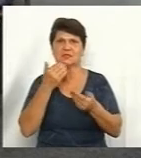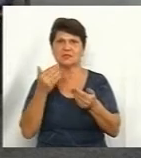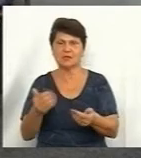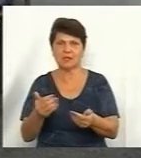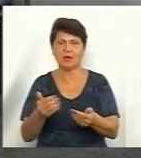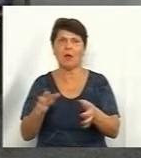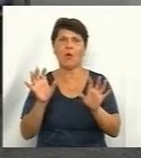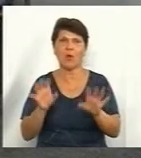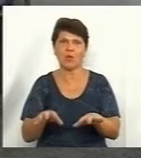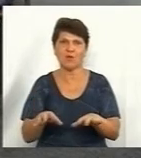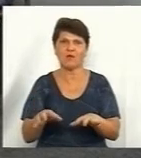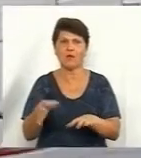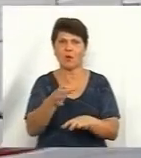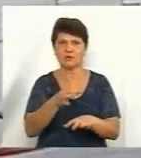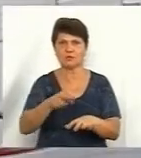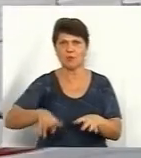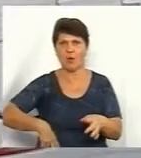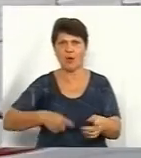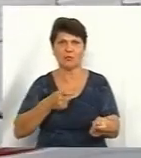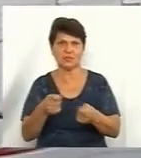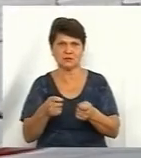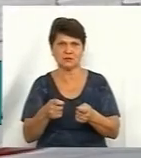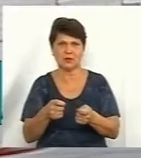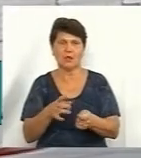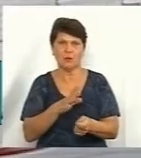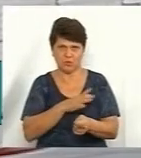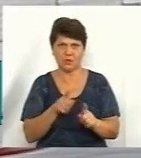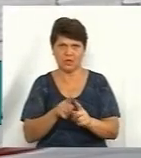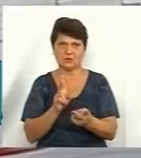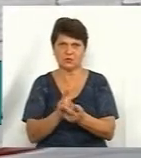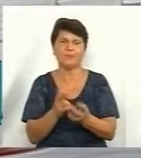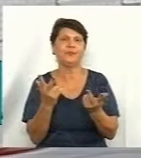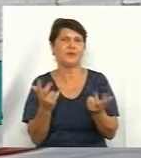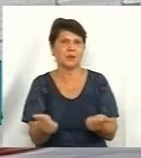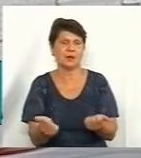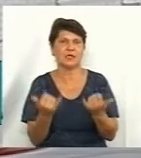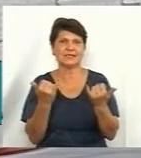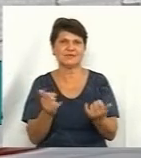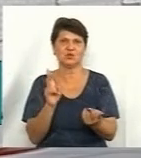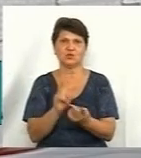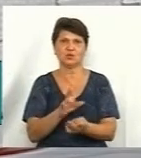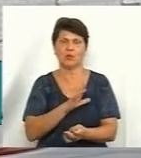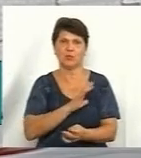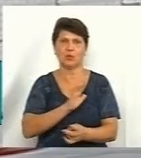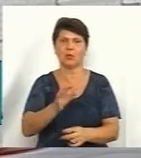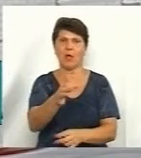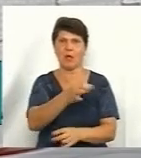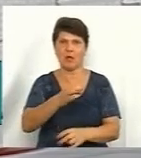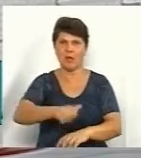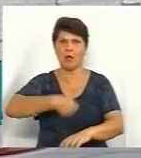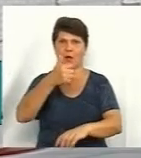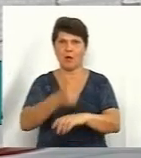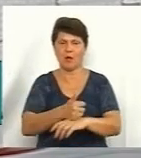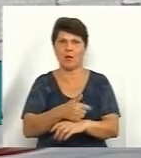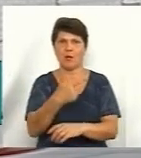державної адміністрації. Чи були такі зустрічі? Ми сьогодні зустрічалися з губернатором, він нас прийняв. Ми йому